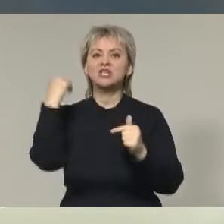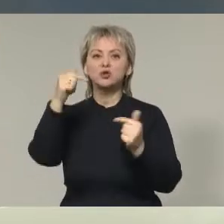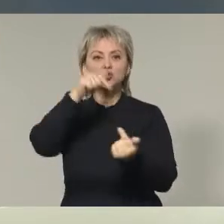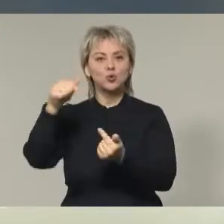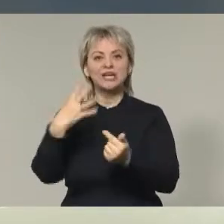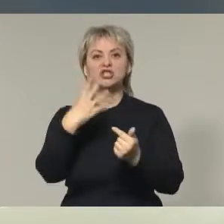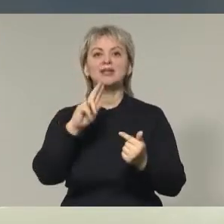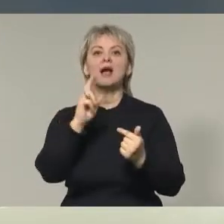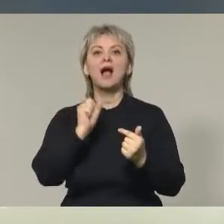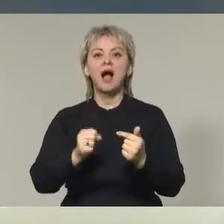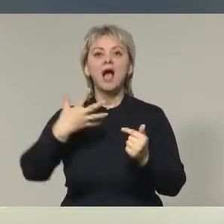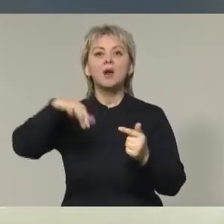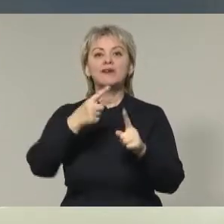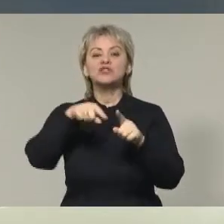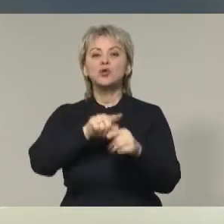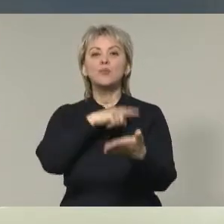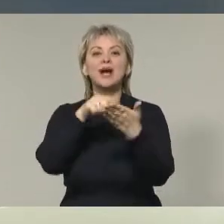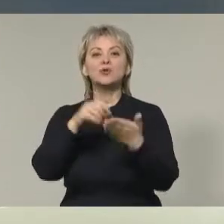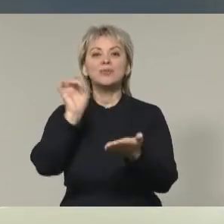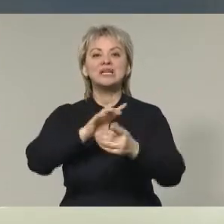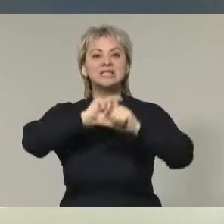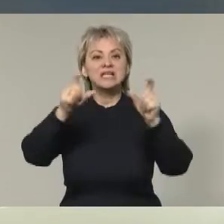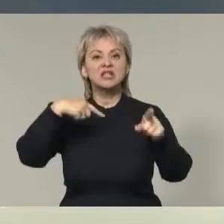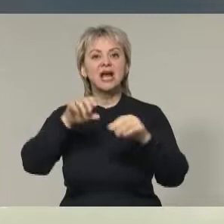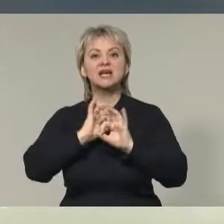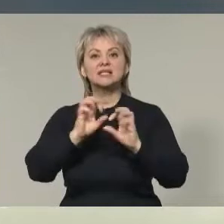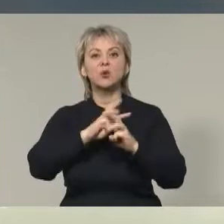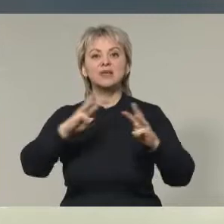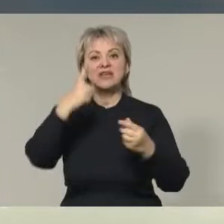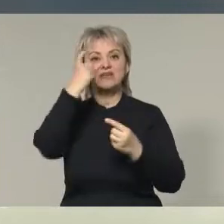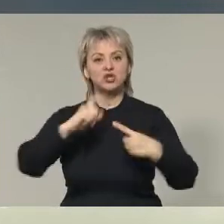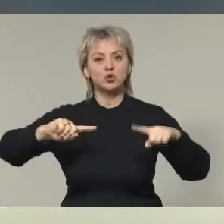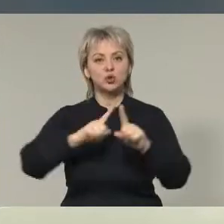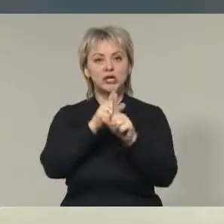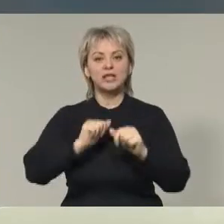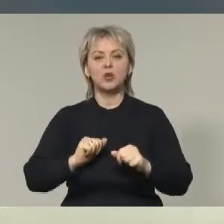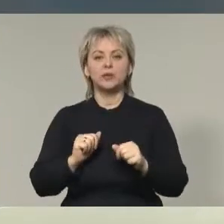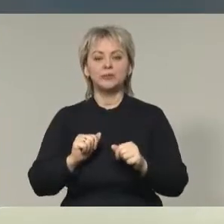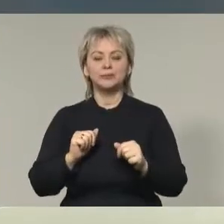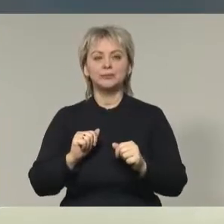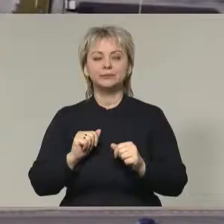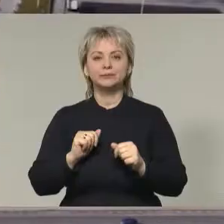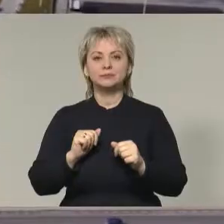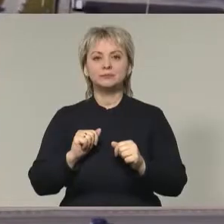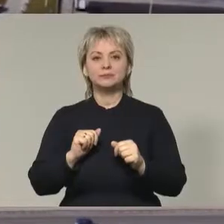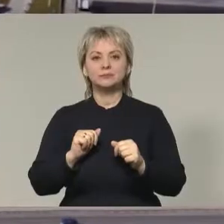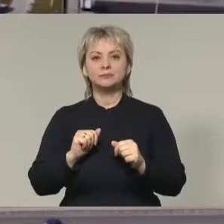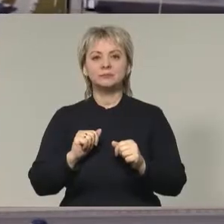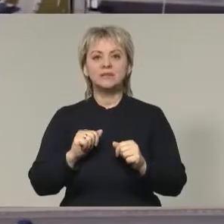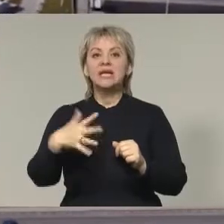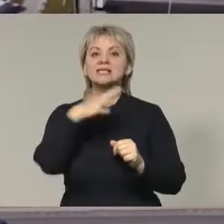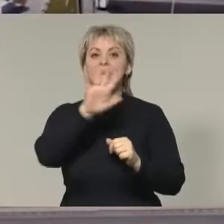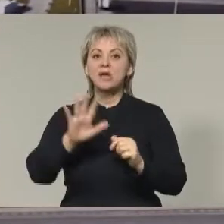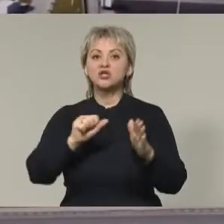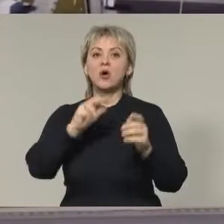четкости 4К. Обо всем этом в городском пресс-центре Мундиале рассказал министр информационных технологий. За 5